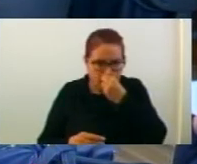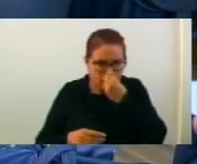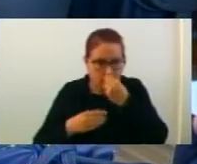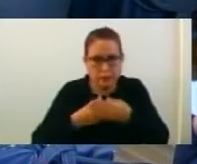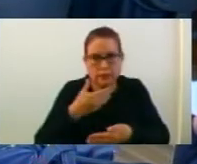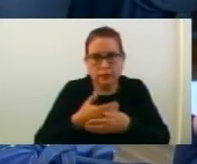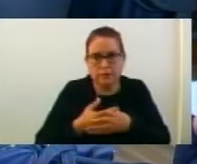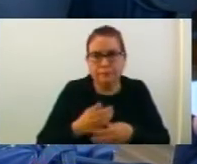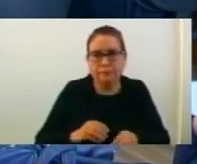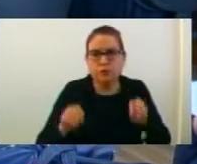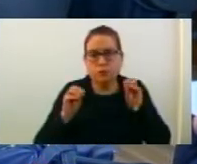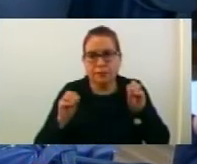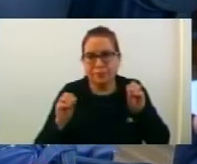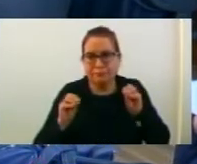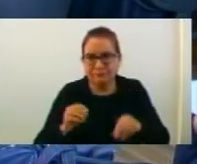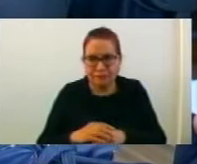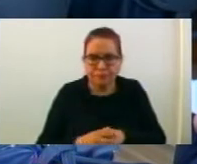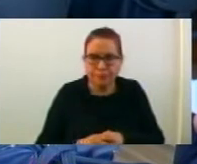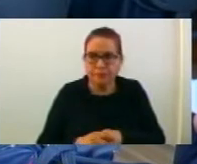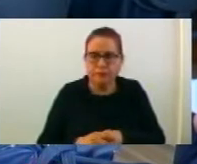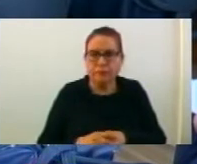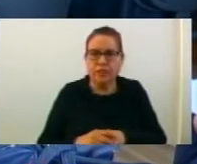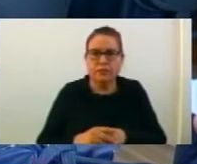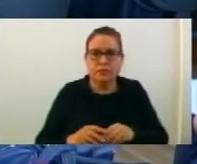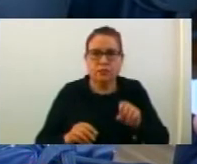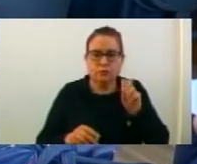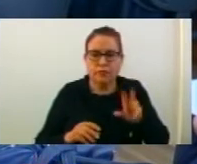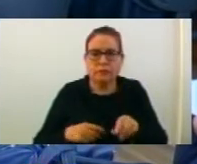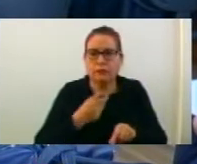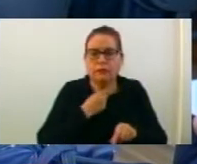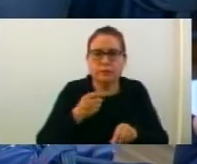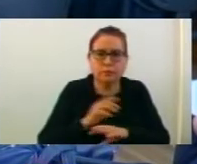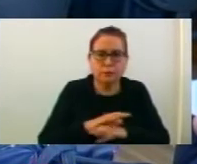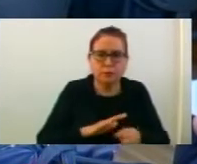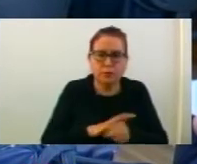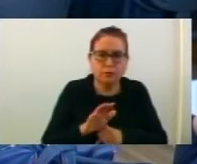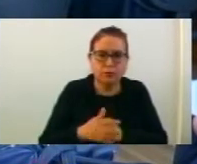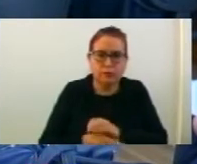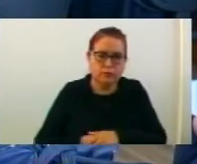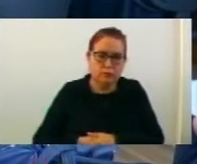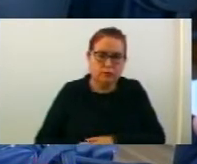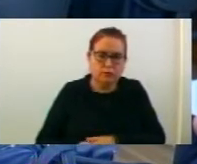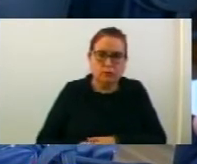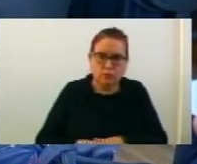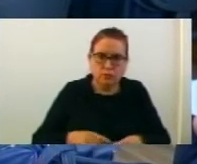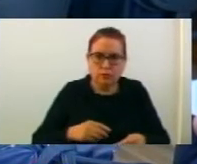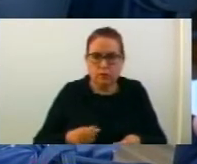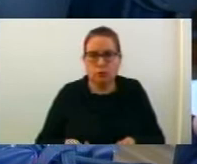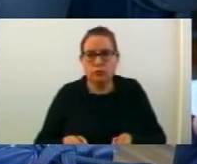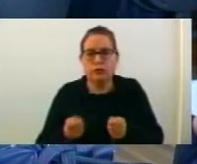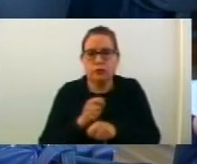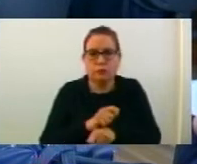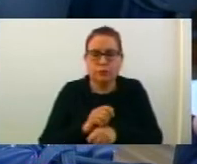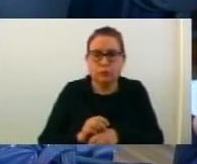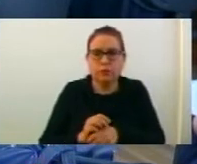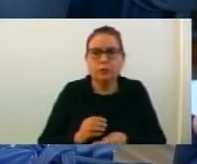основно спреденето от гласа Костирамдексовето со 20 гласа за без нитен против, без нитен воздържен. Донесе от